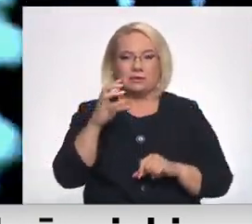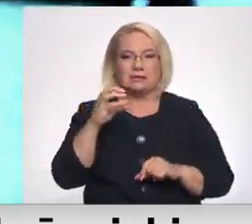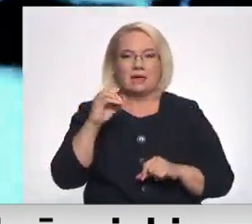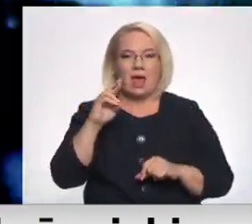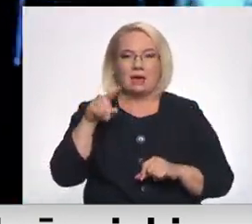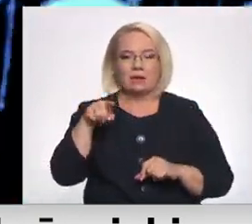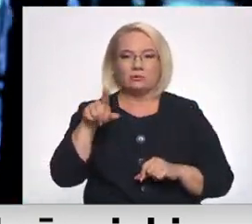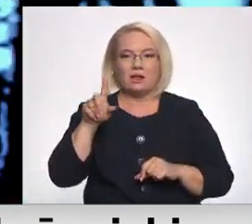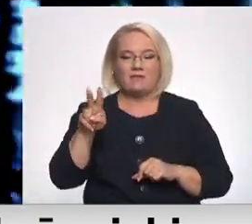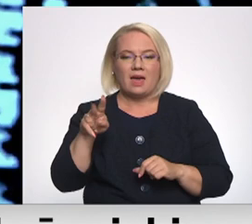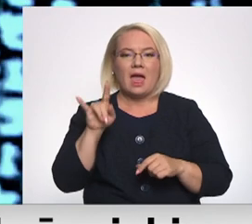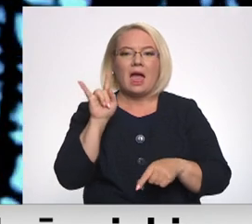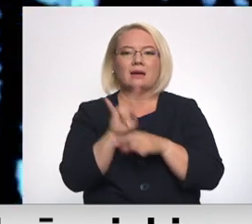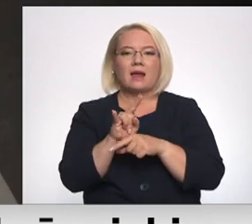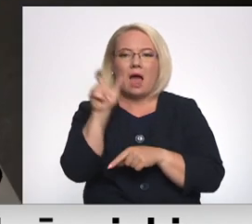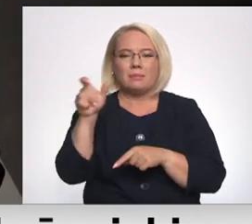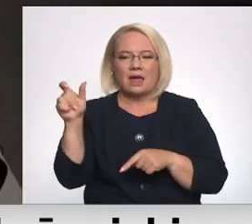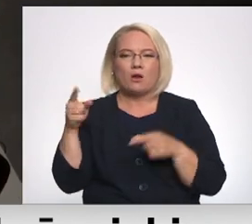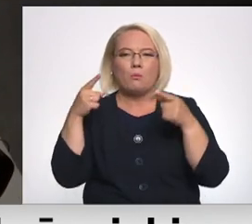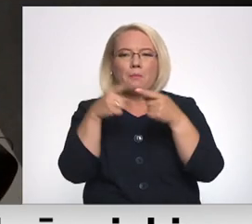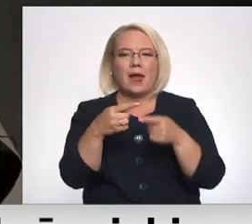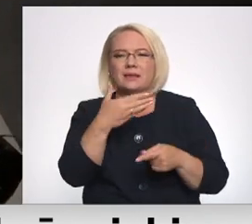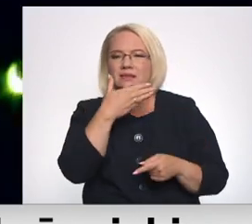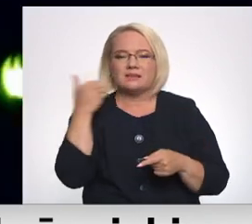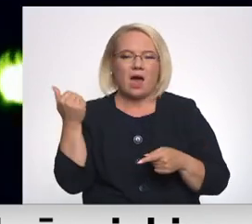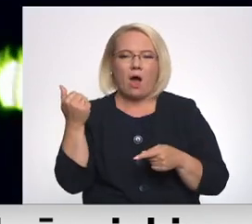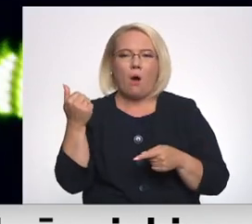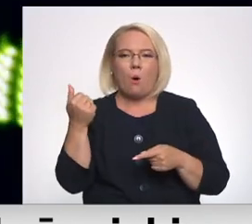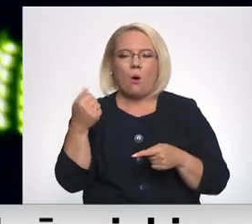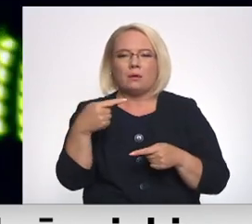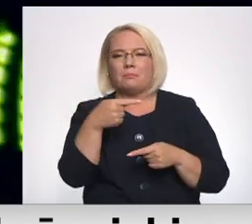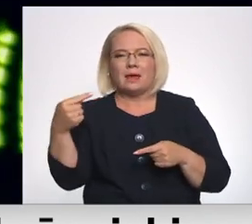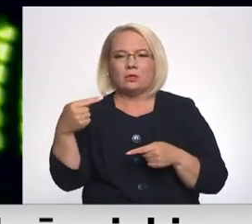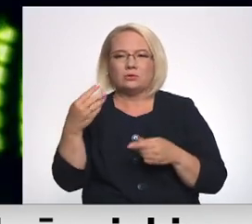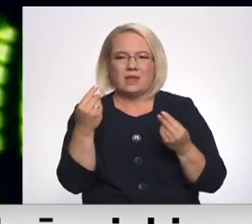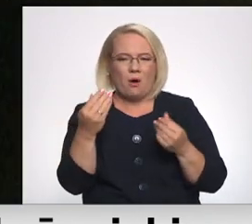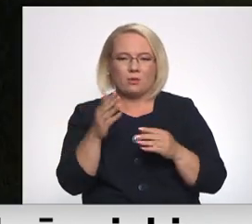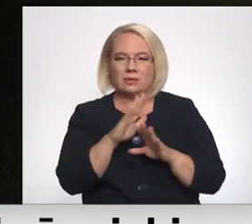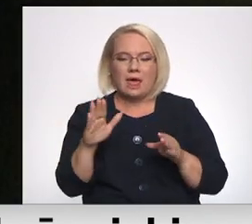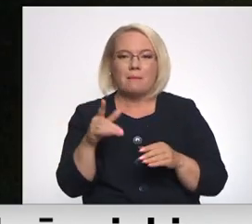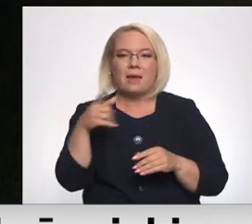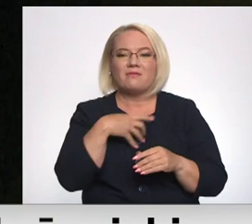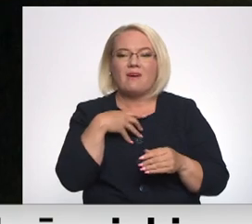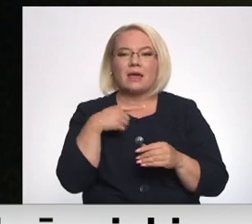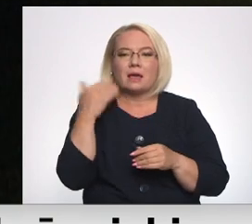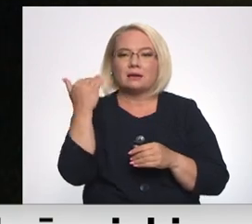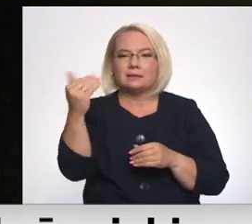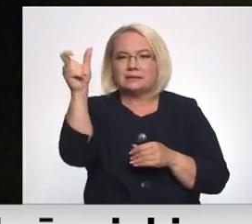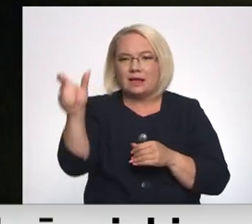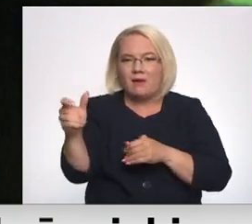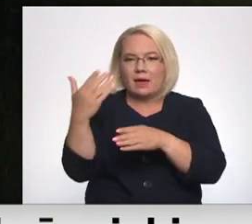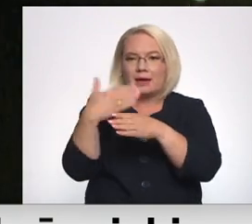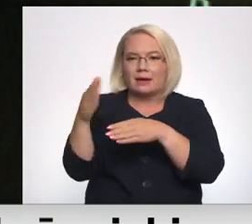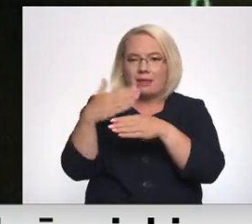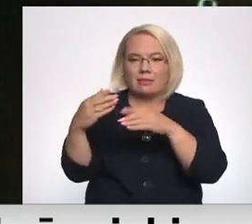mērķis nav noskaitīt no konta dažas eiro par viltus paciņas piegādi, bet gan iegūt lietotāju kreditkartas informāciju, lai